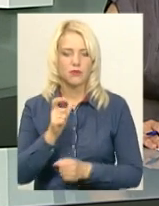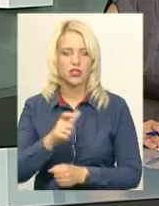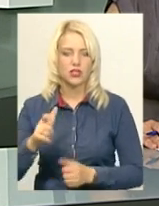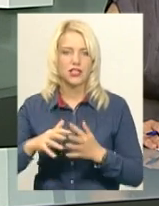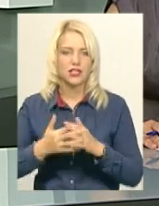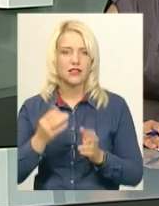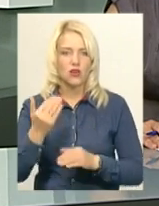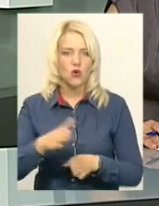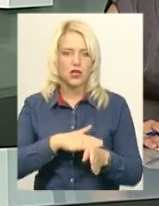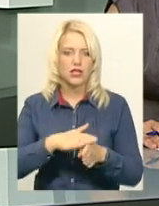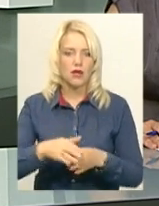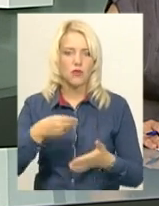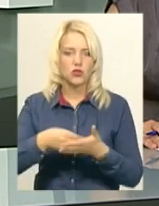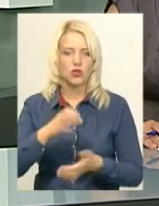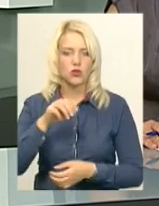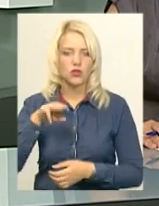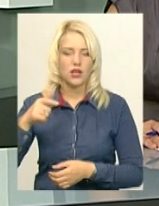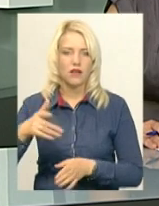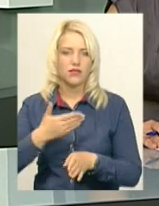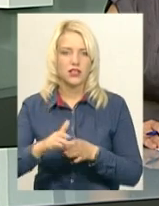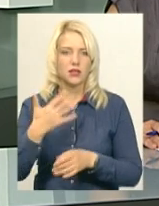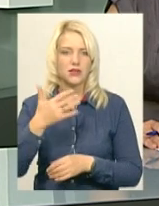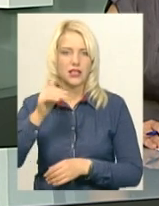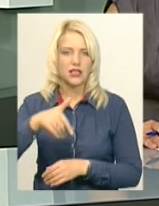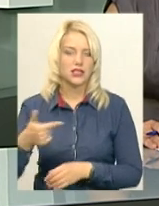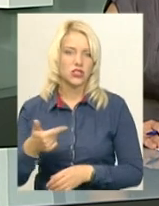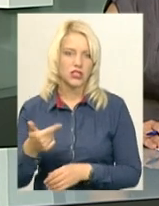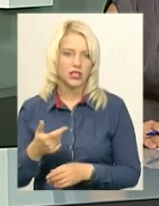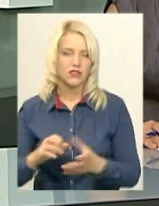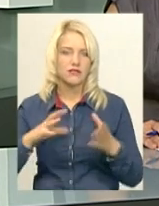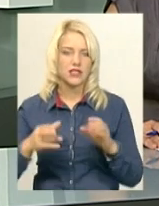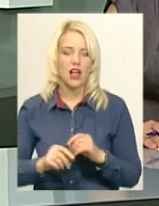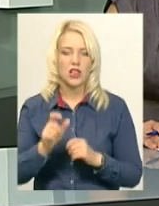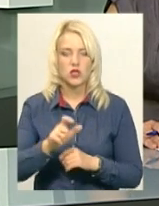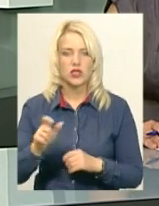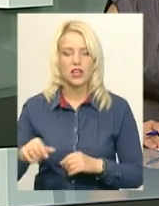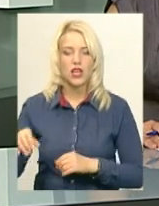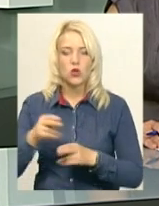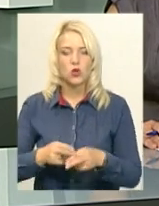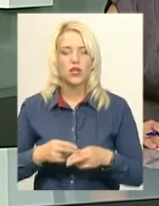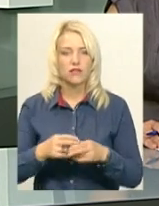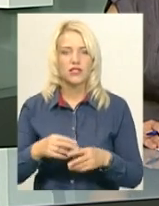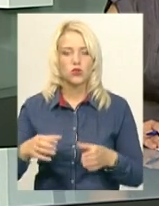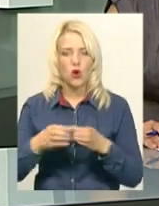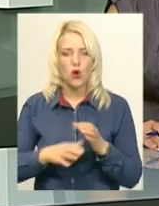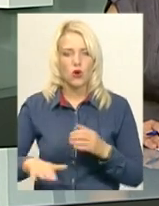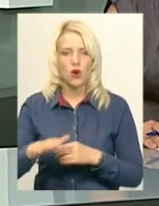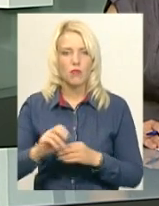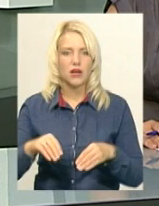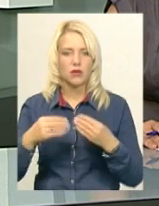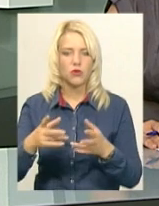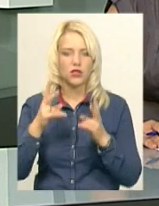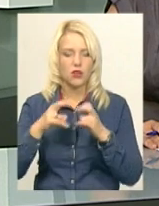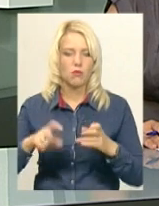На його реалізацію з бюджету ОТГ виділили 50 тисяч гривень. Загалом жителі Дунаєвецької громади подали на розгляд міської ради